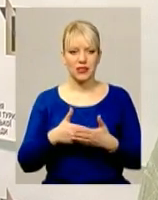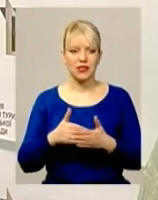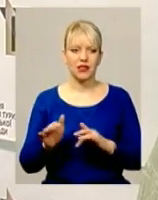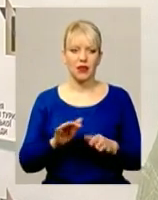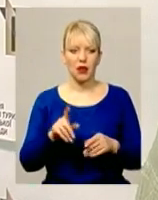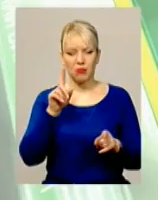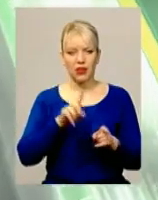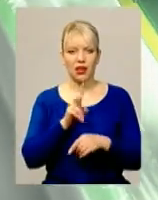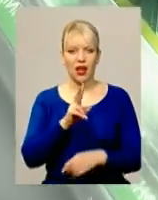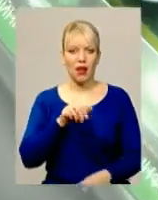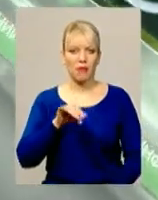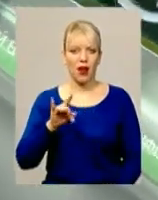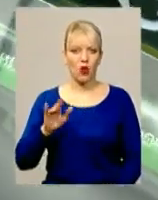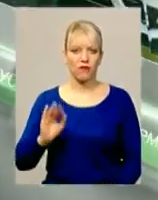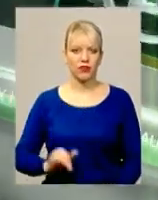Капрано.